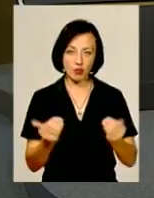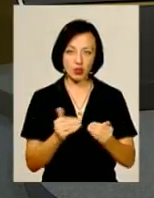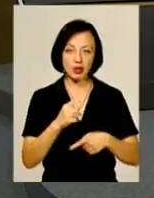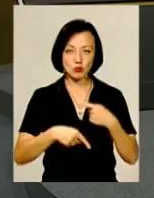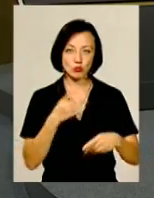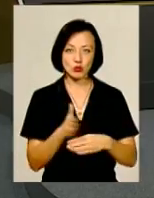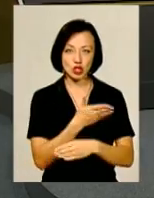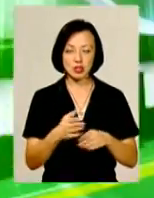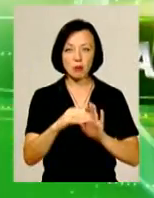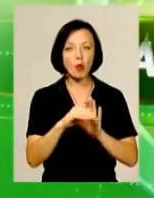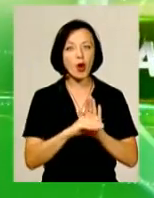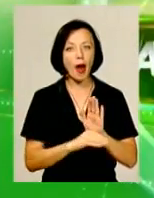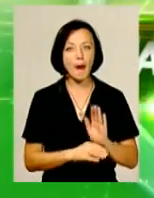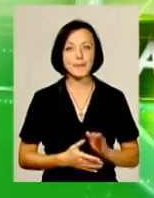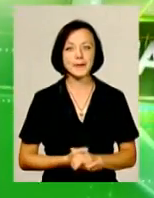програми.